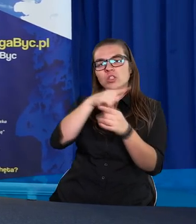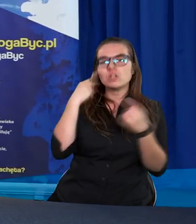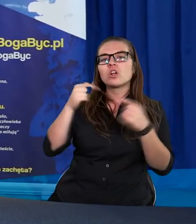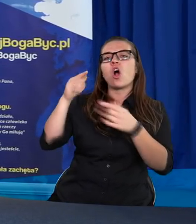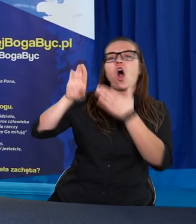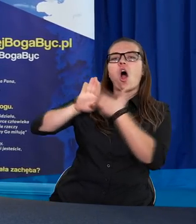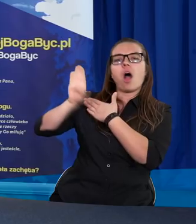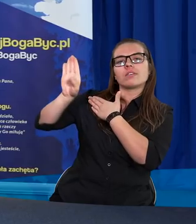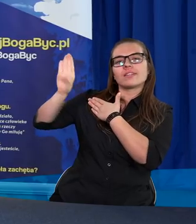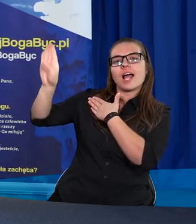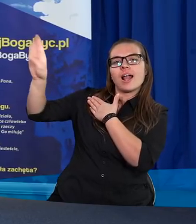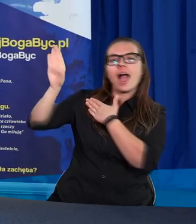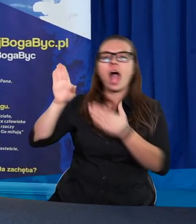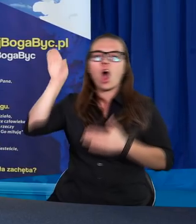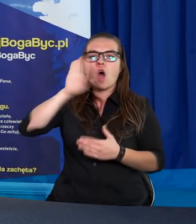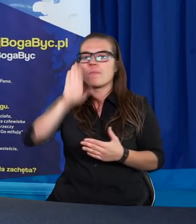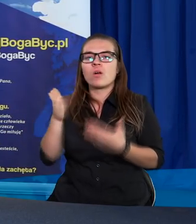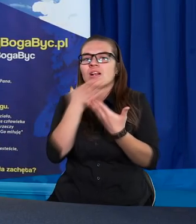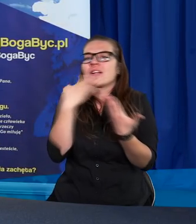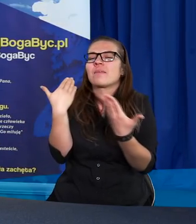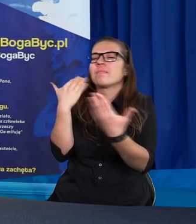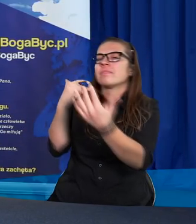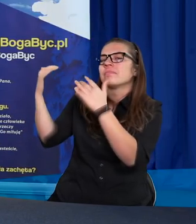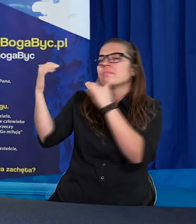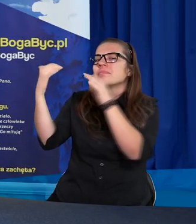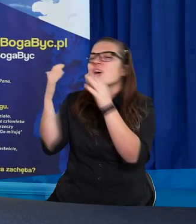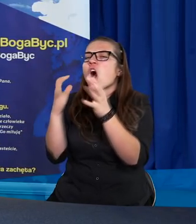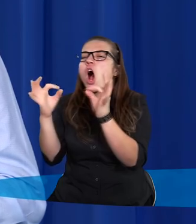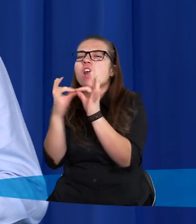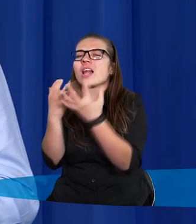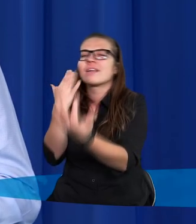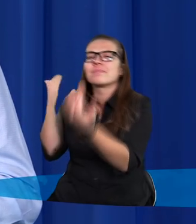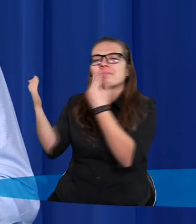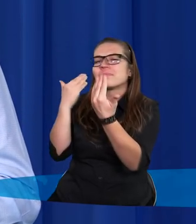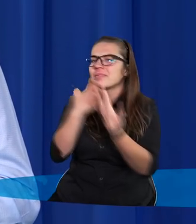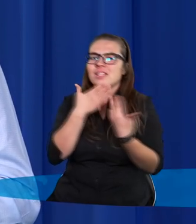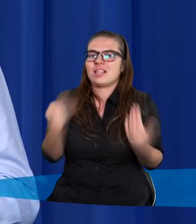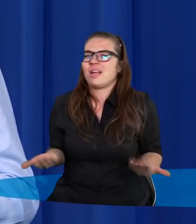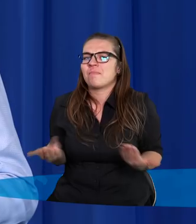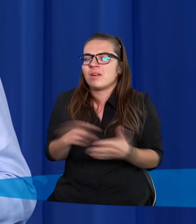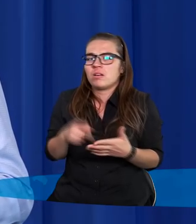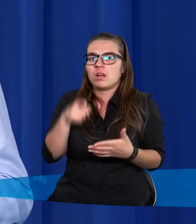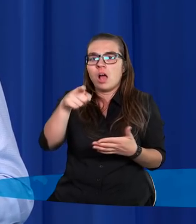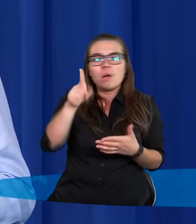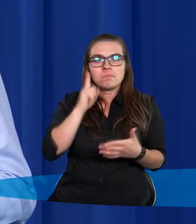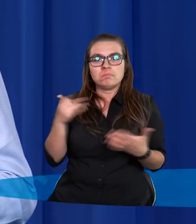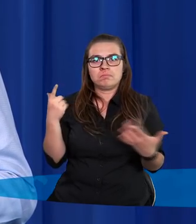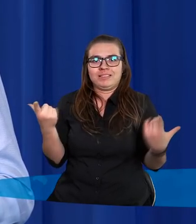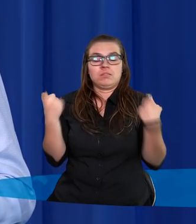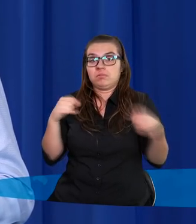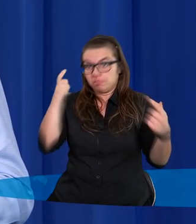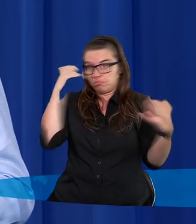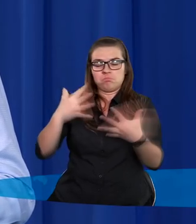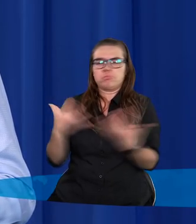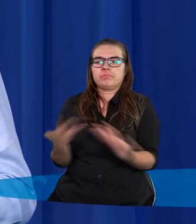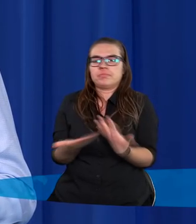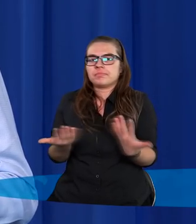rozmawia z Nim, nie modli się, nie ma komunii, nie przebywa z Nim. Byłem zaskoczony. Byłem